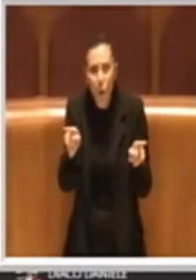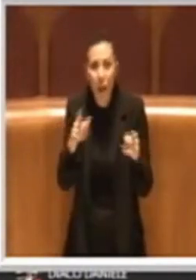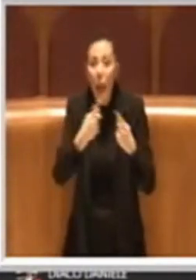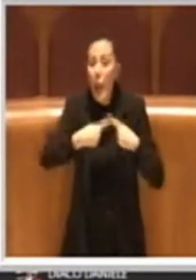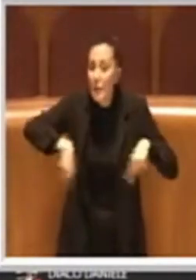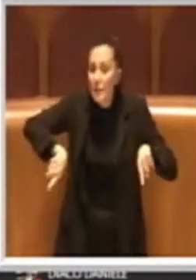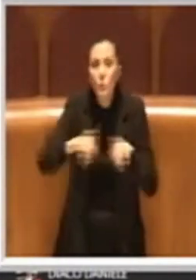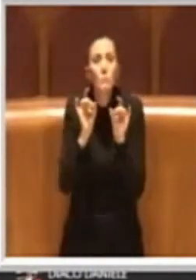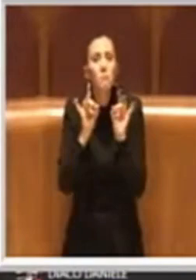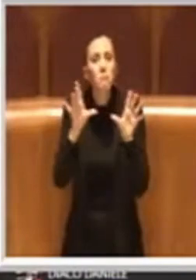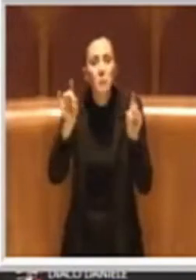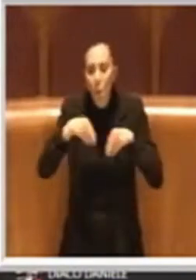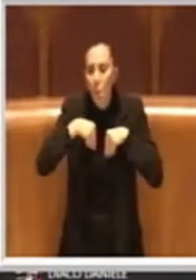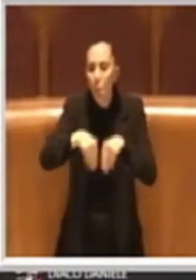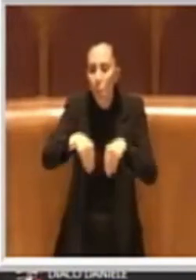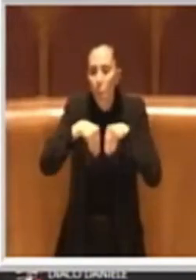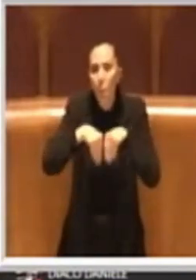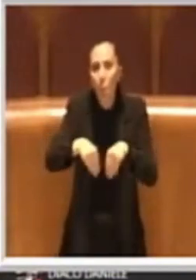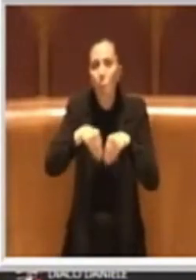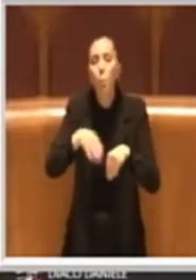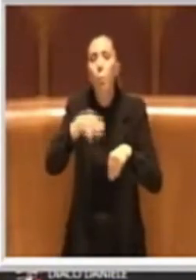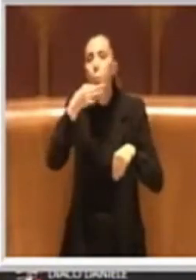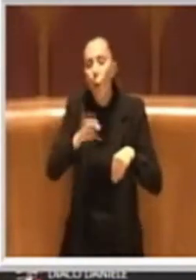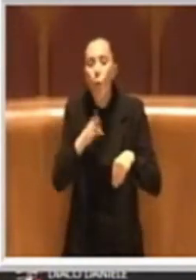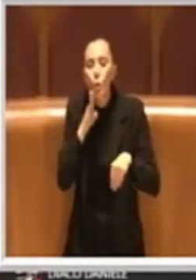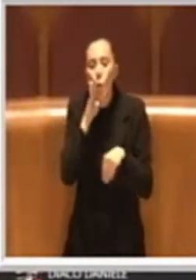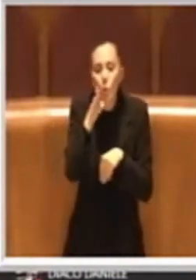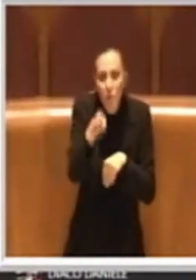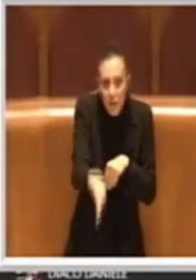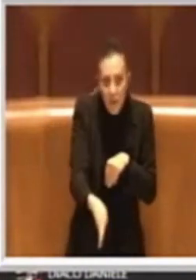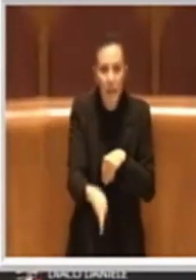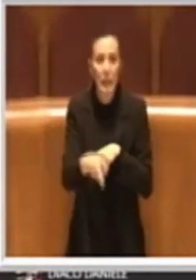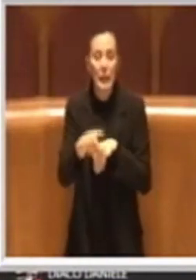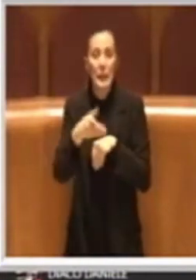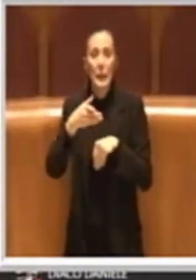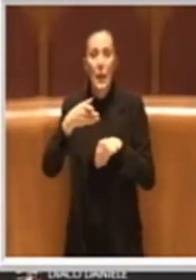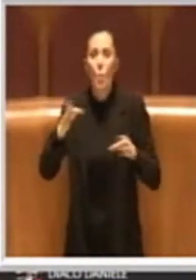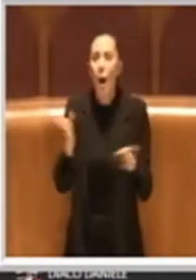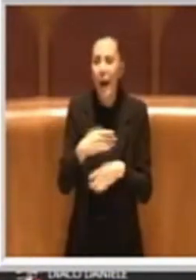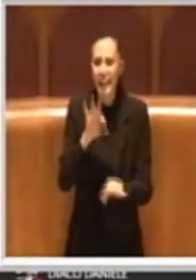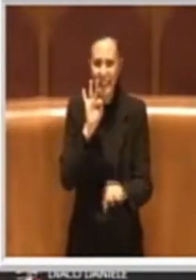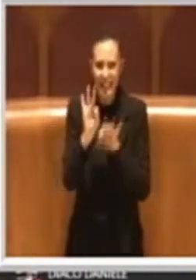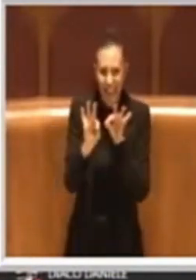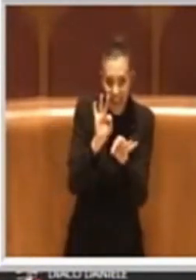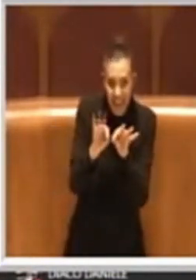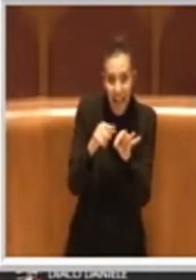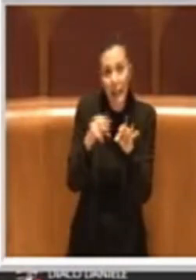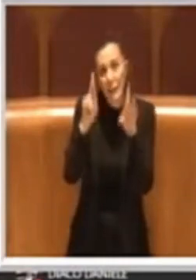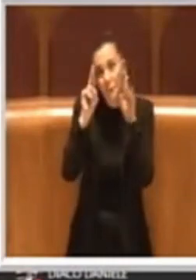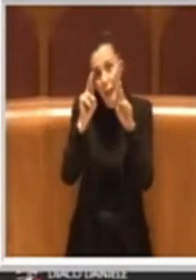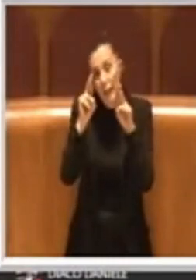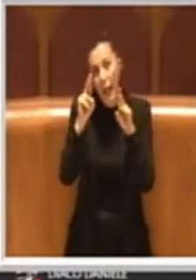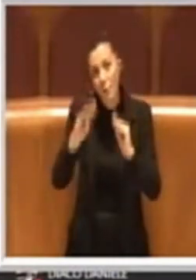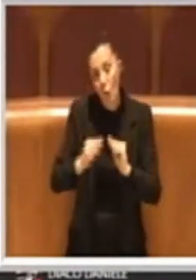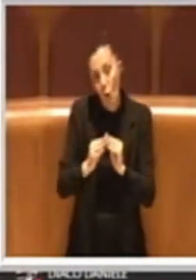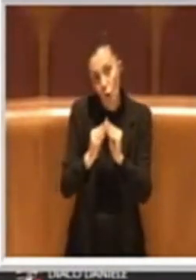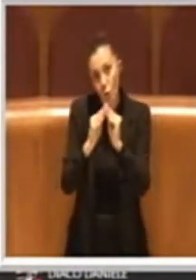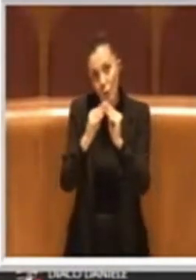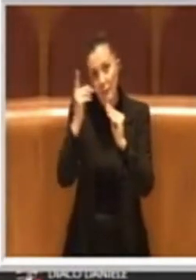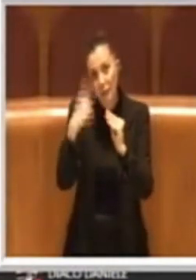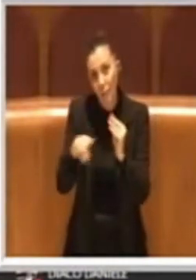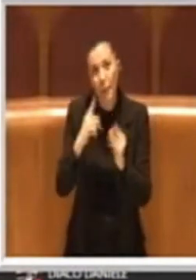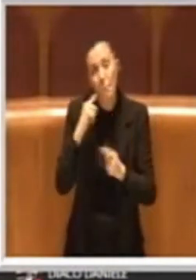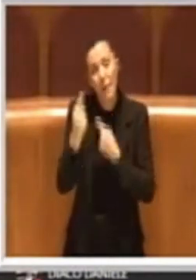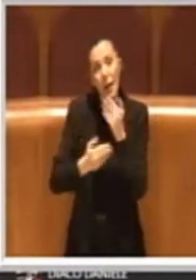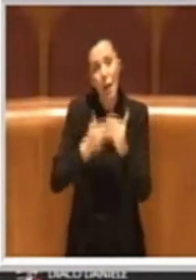tutti possono manifestare i propri suggerimenti e le proprie critiche, speriamo, costruttive per migliorare questa delibera.